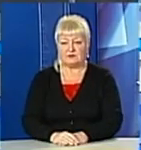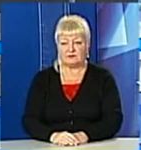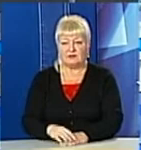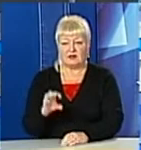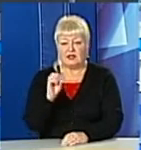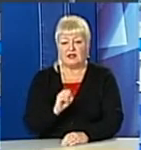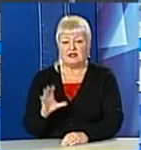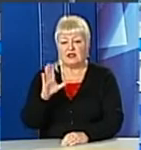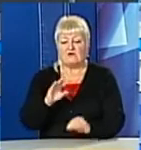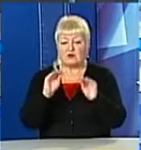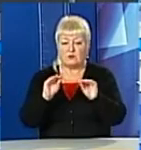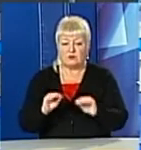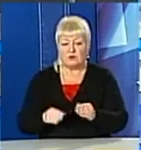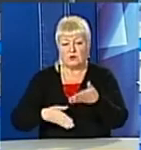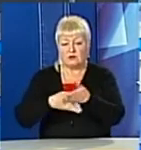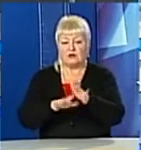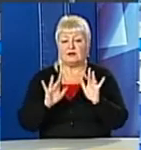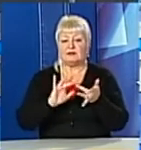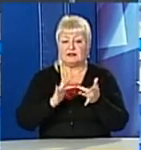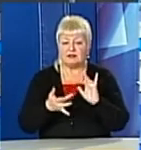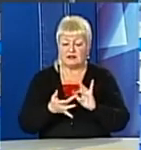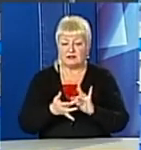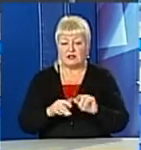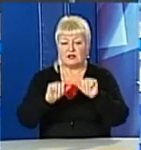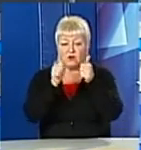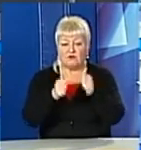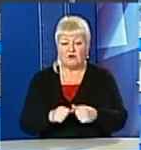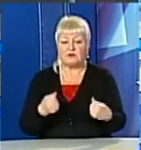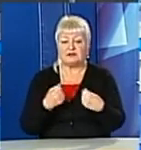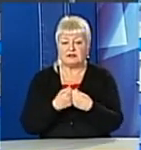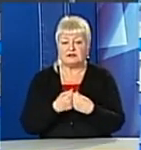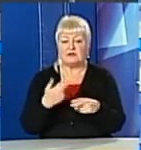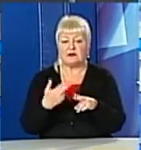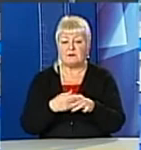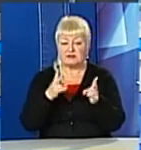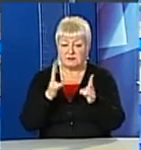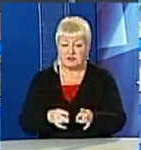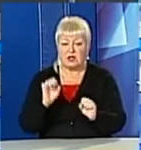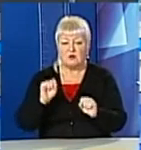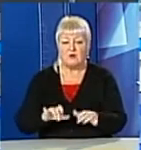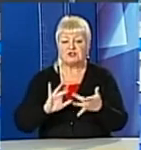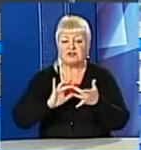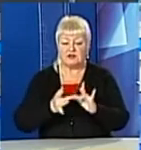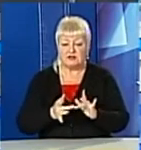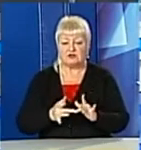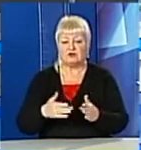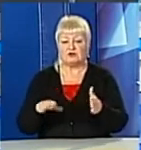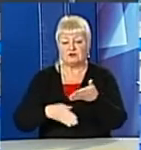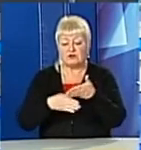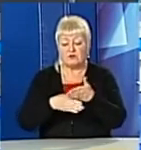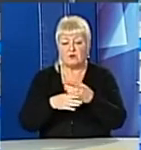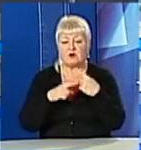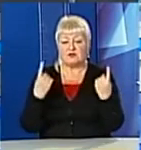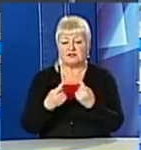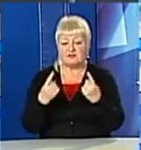Європротокол через інтернет. Оформити ДТП без потерпілих тепер можна в електронній формі за допомогою звичайного смартфону.